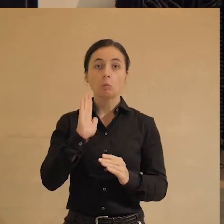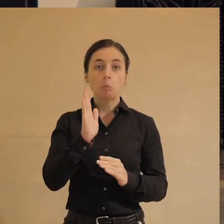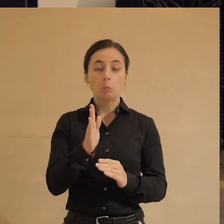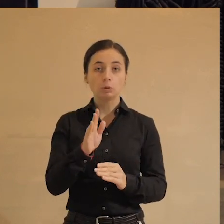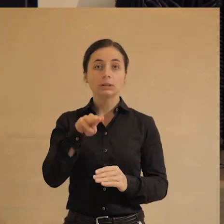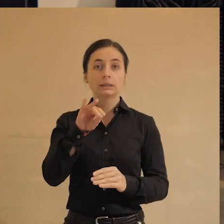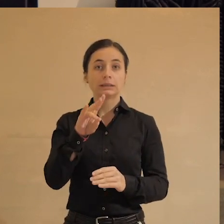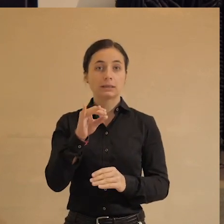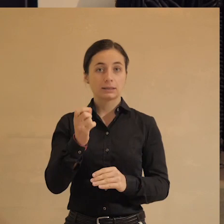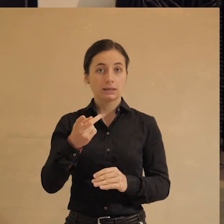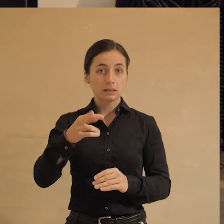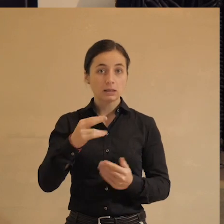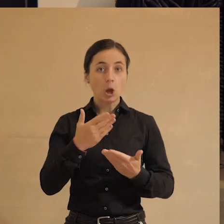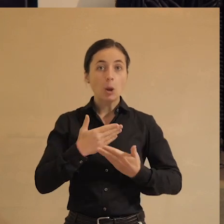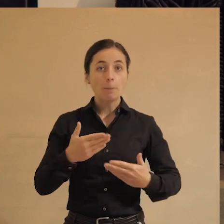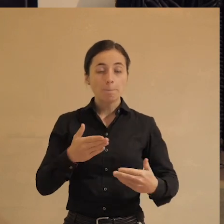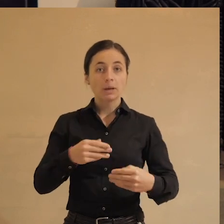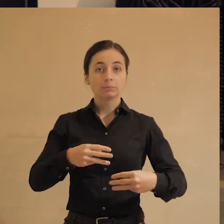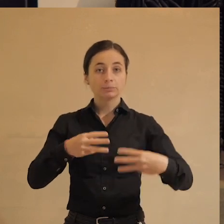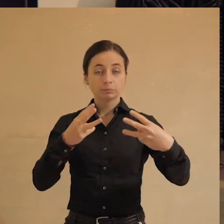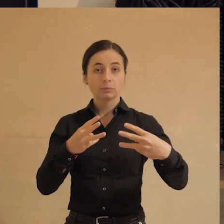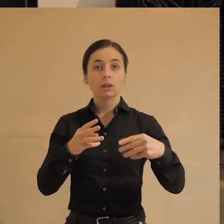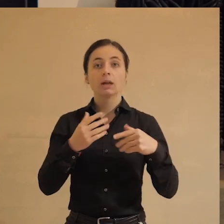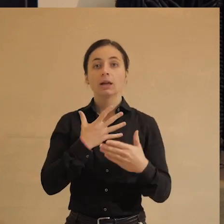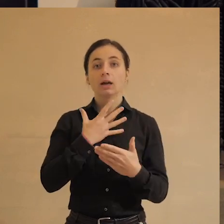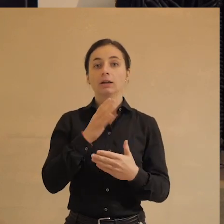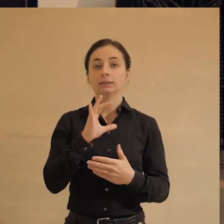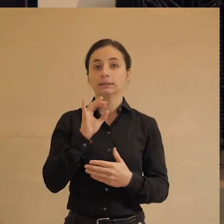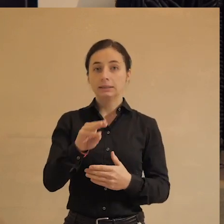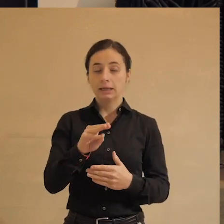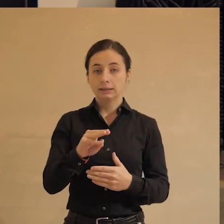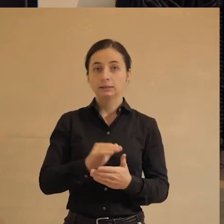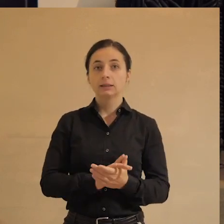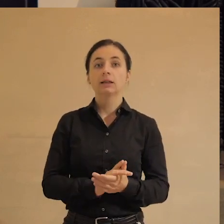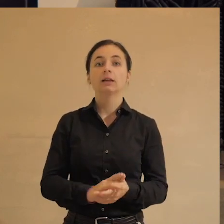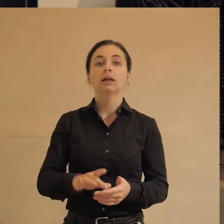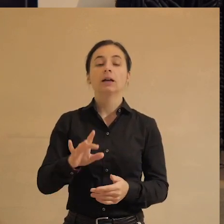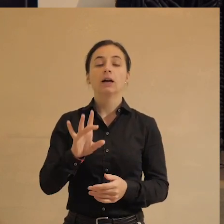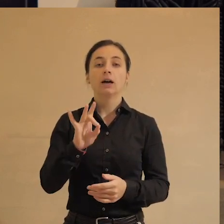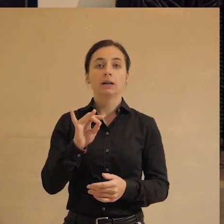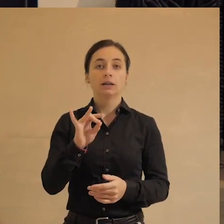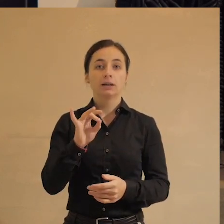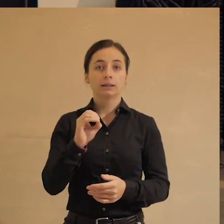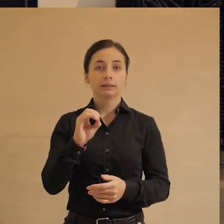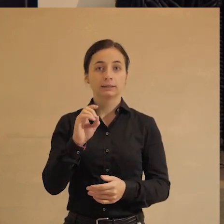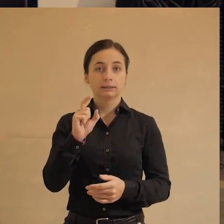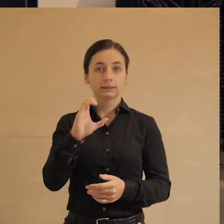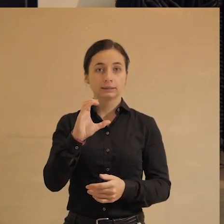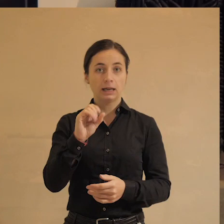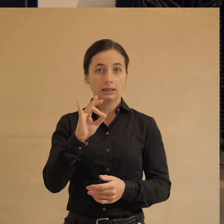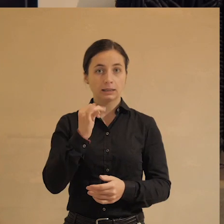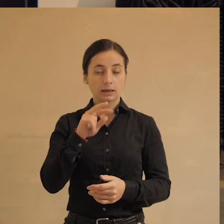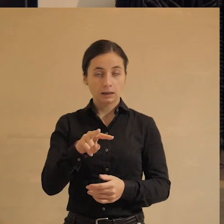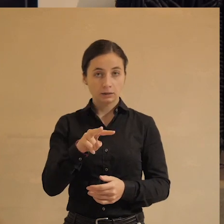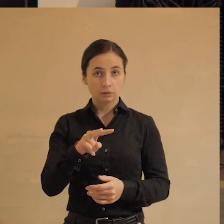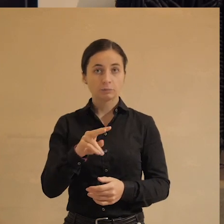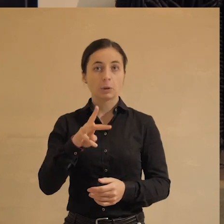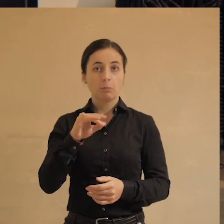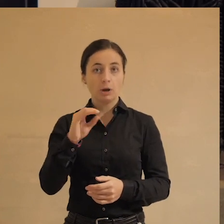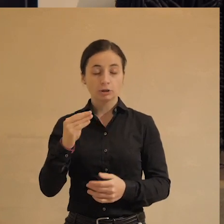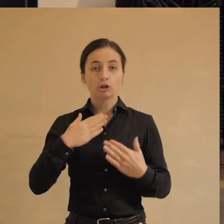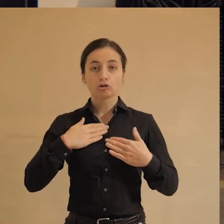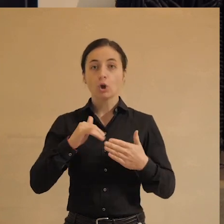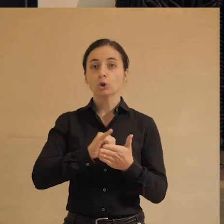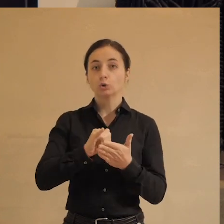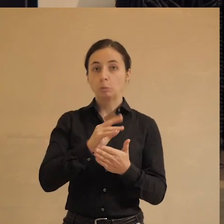трансляции. Мы транслируем его на сайт recyclexmanage.com, это сайт проекта, на наш YouTube